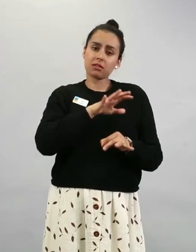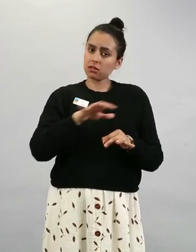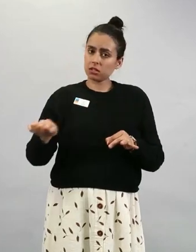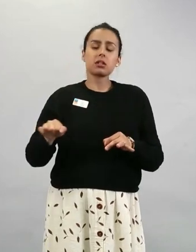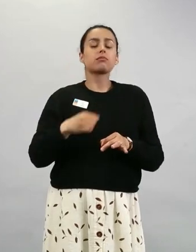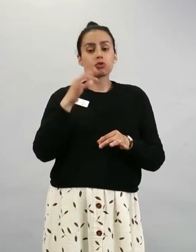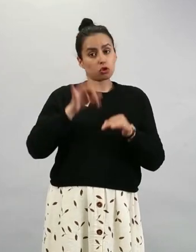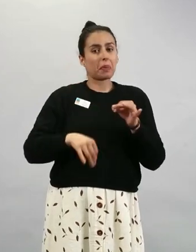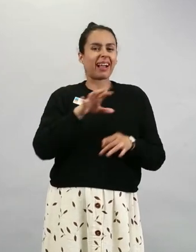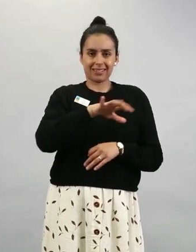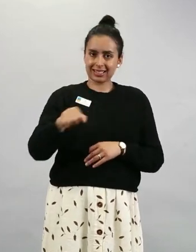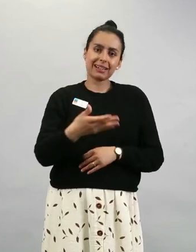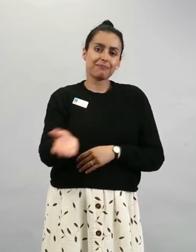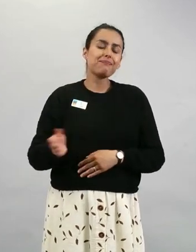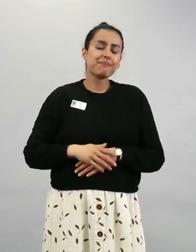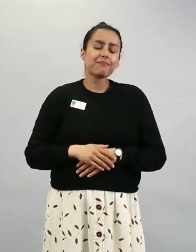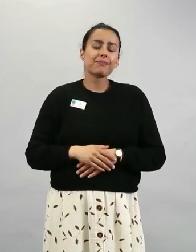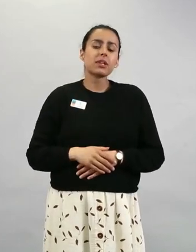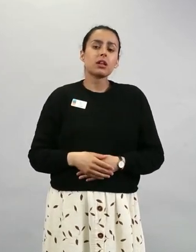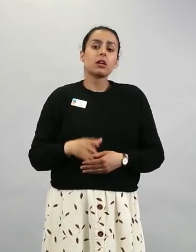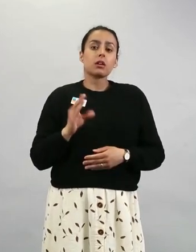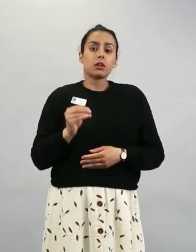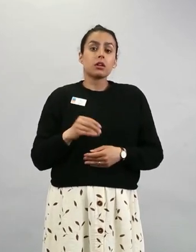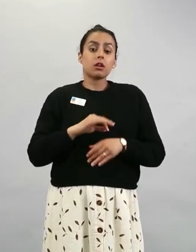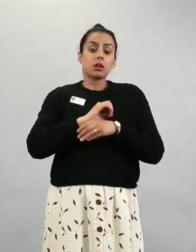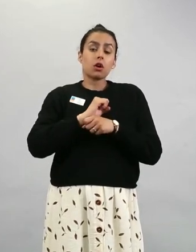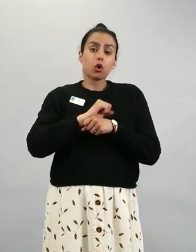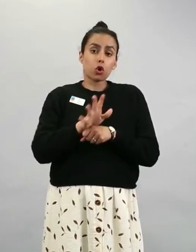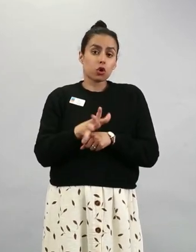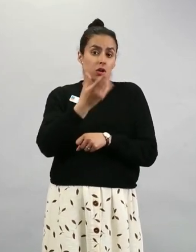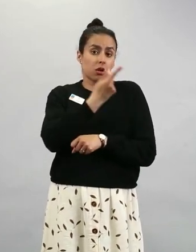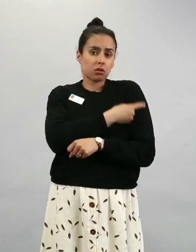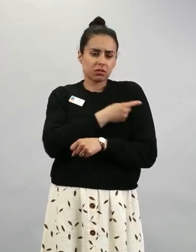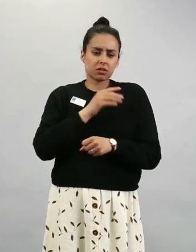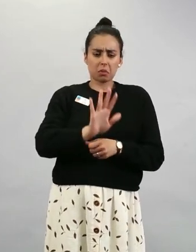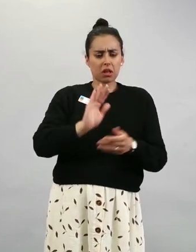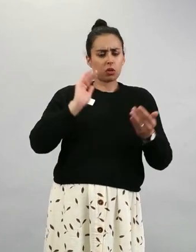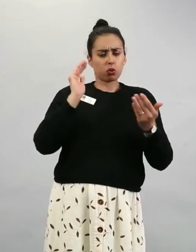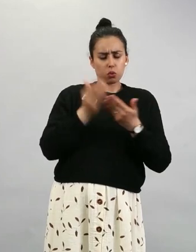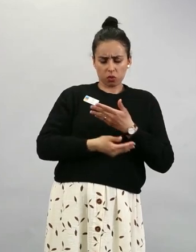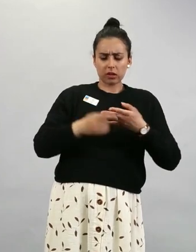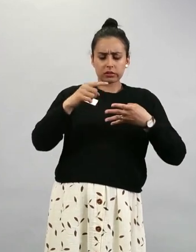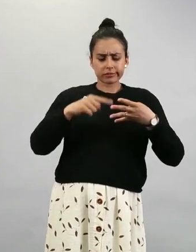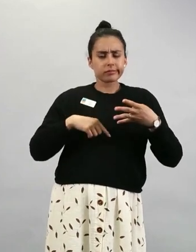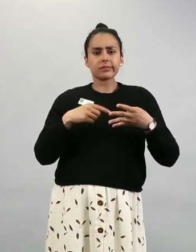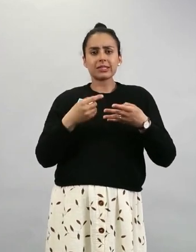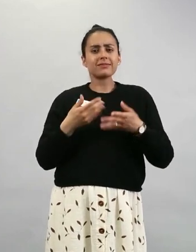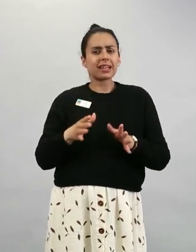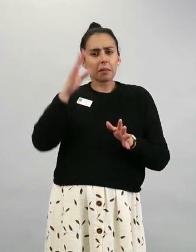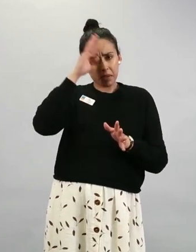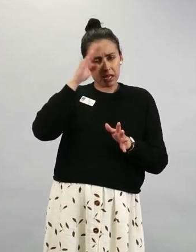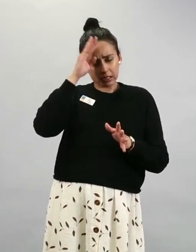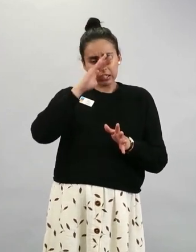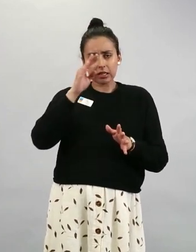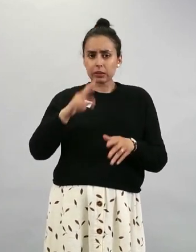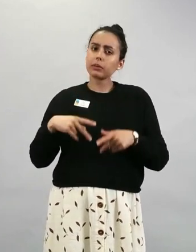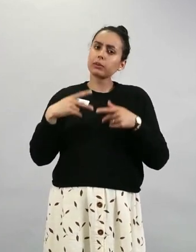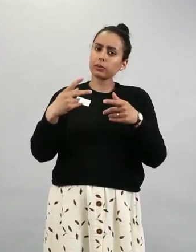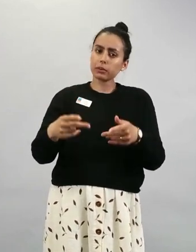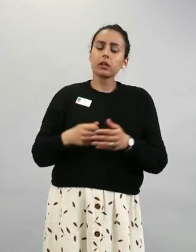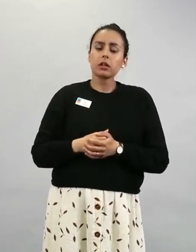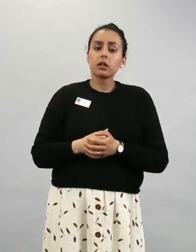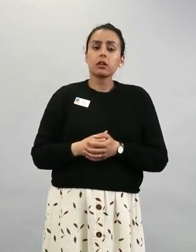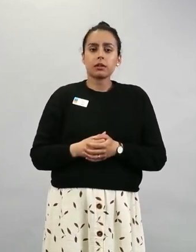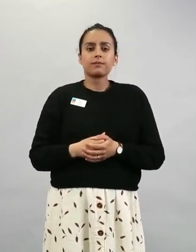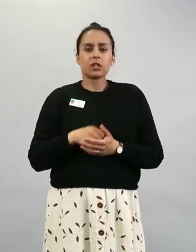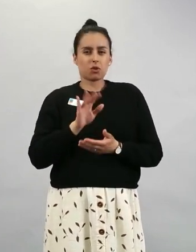Hyvä. Koronarokotteiden turvallisuus puhuttaa tietysti yhä edelleen, niin kuin tuossa jo esityksissä otitte siihen kantaa,